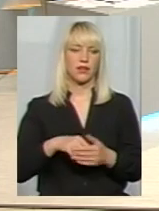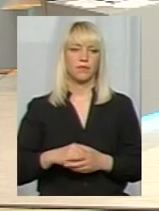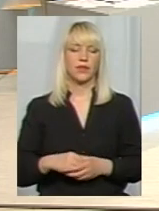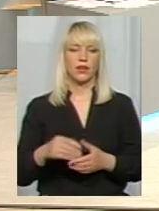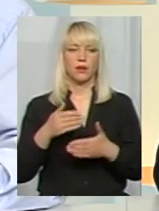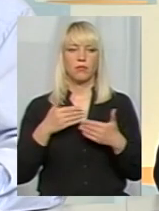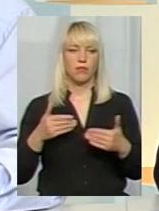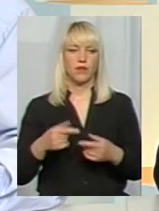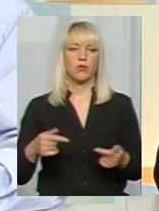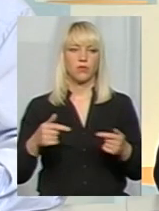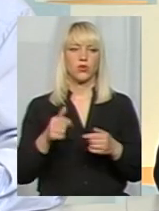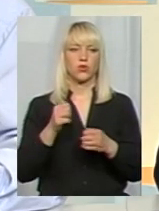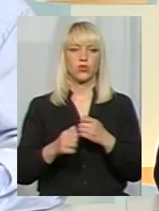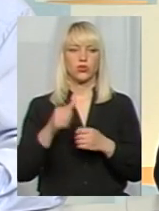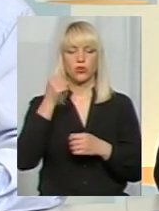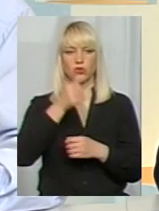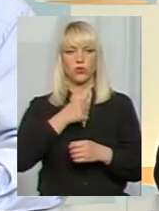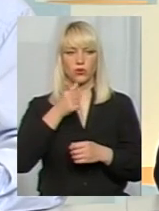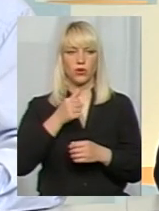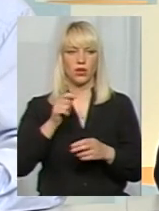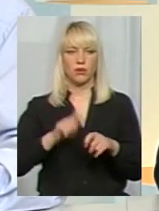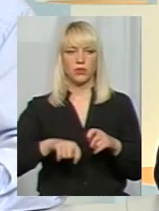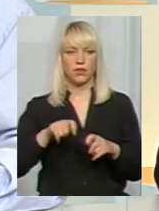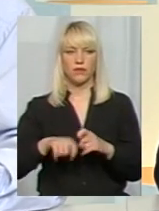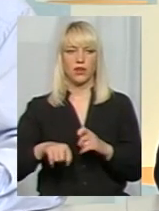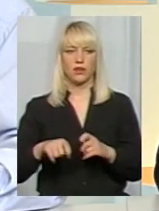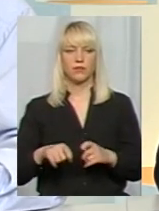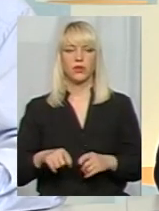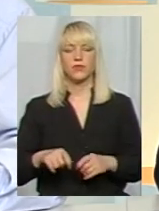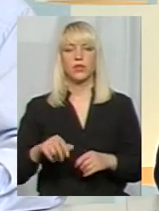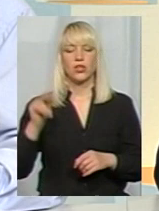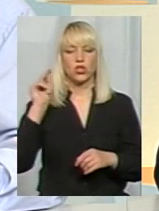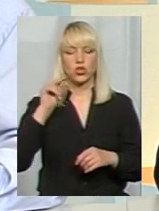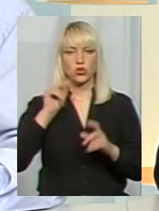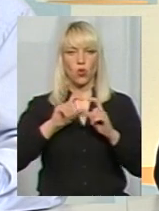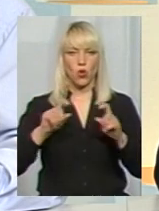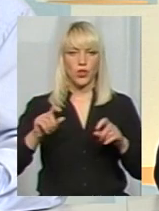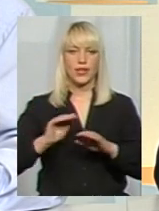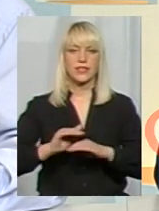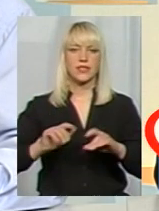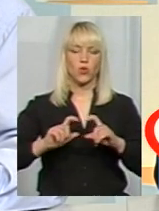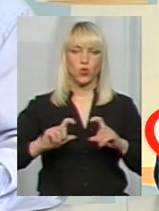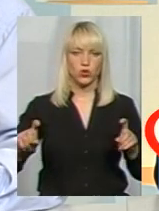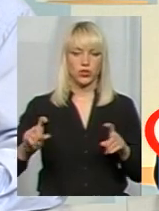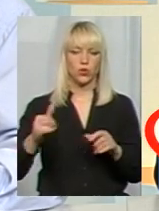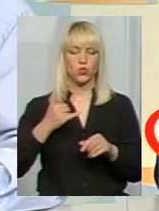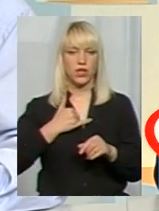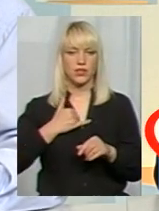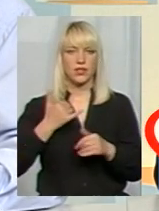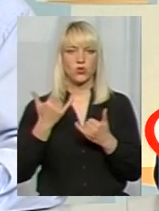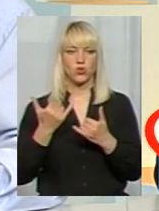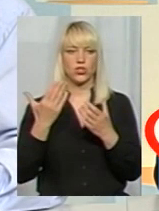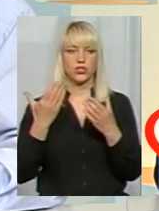Ми, відповідно, кожного року перевіряємо щорічно школи, садочки. Відповідно, на сьогоднішній день